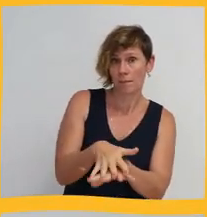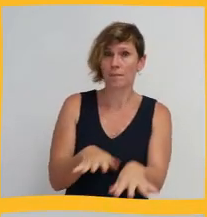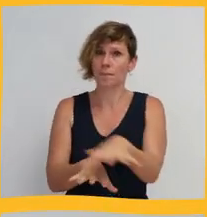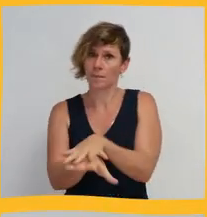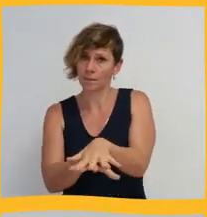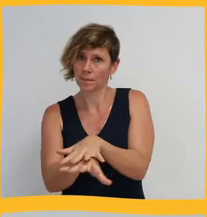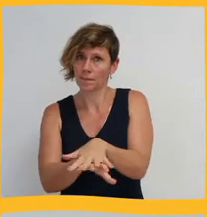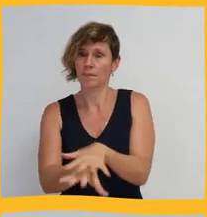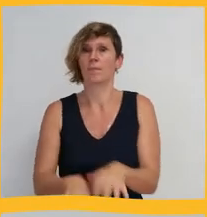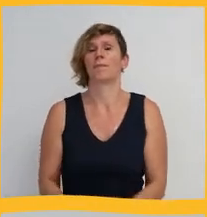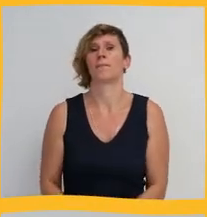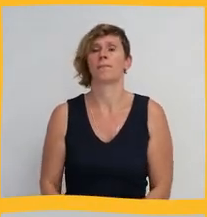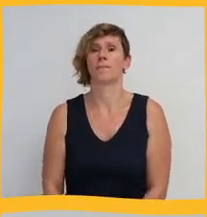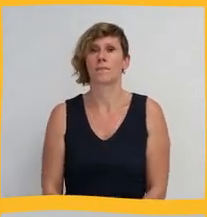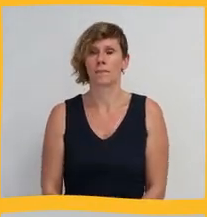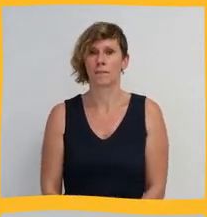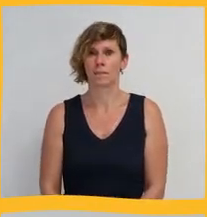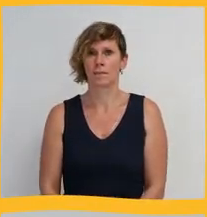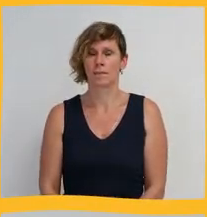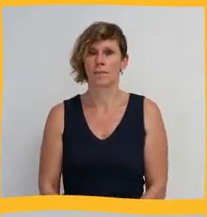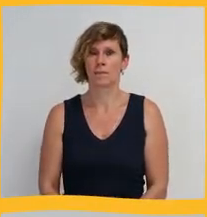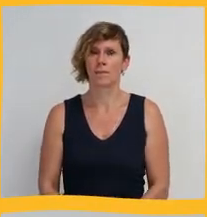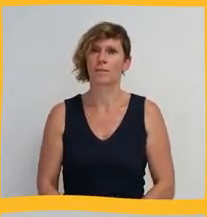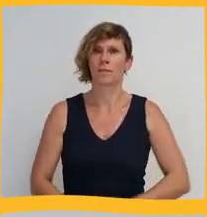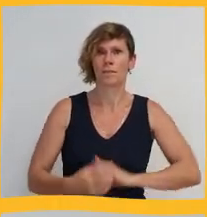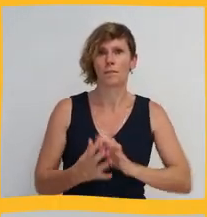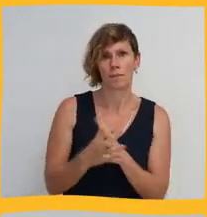Entre les doigts ou les doigts entrelacés.